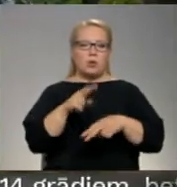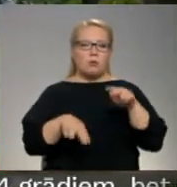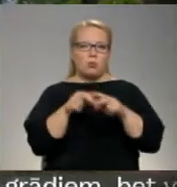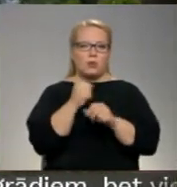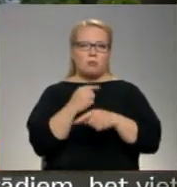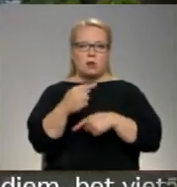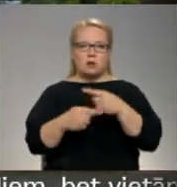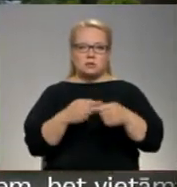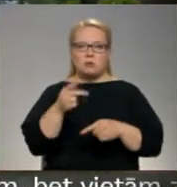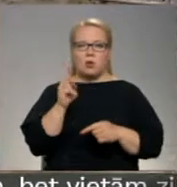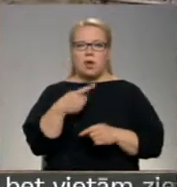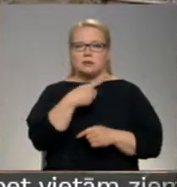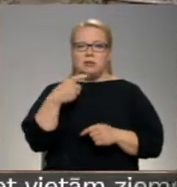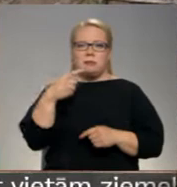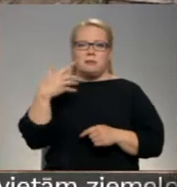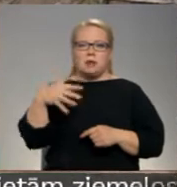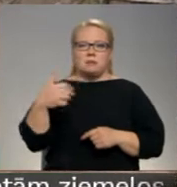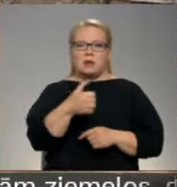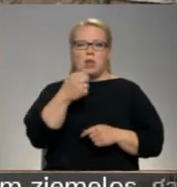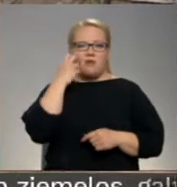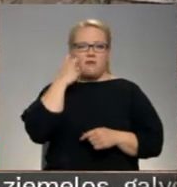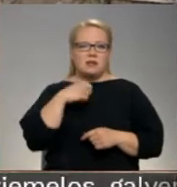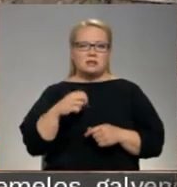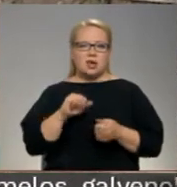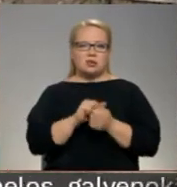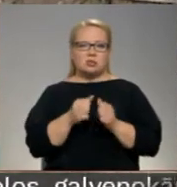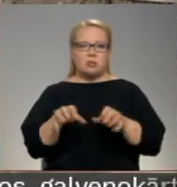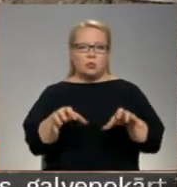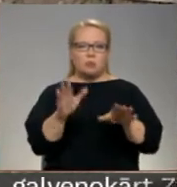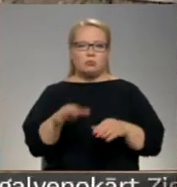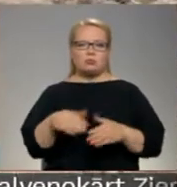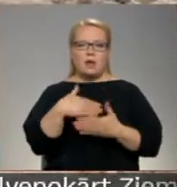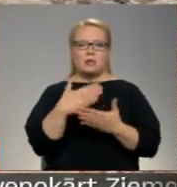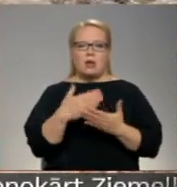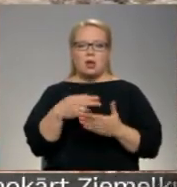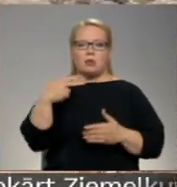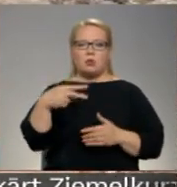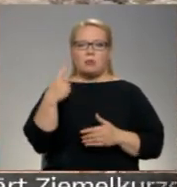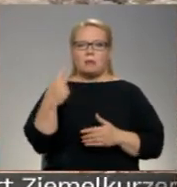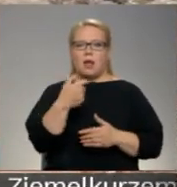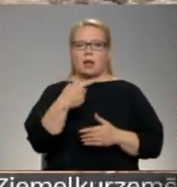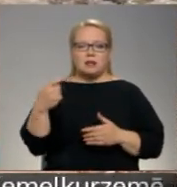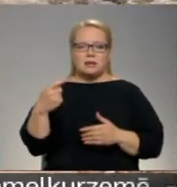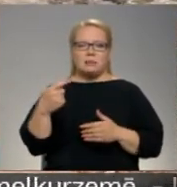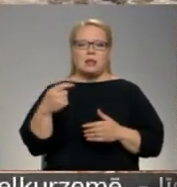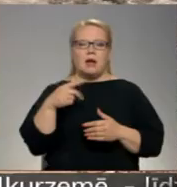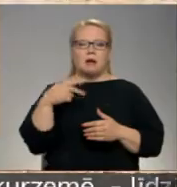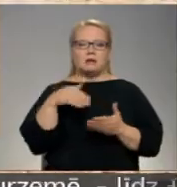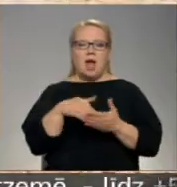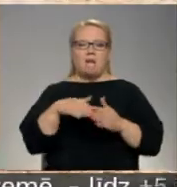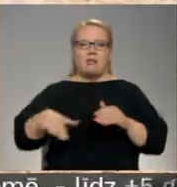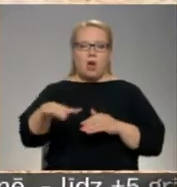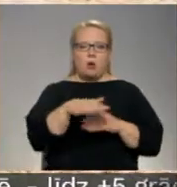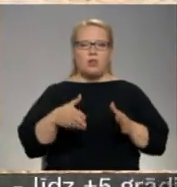tam, kā aptuveni 150 gadus vecais brūģis, kļūs par daļu no 21. gadsimta stāvlaukumu un ietļu sēguma. Sandra